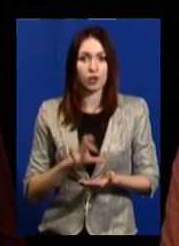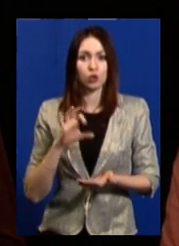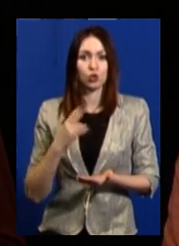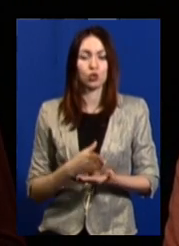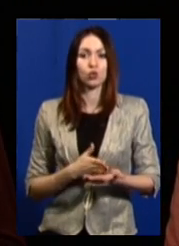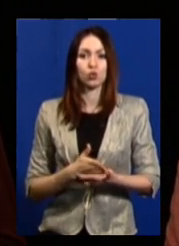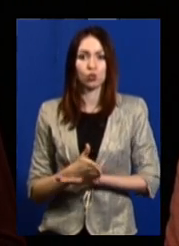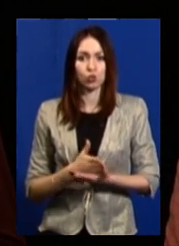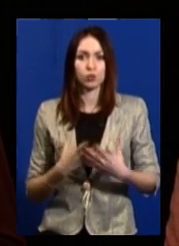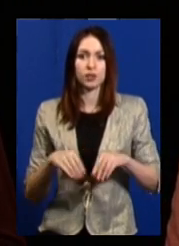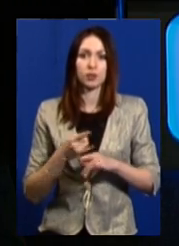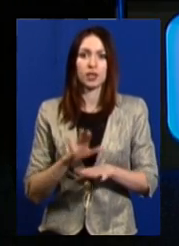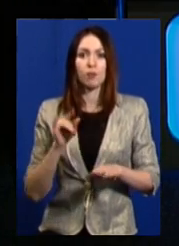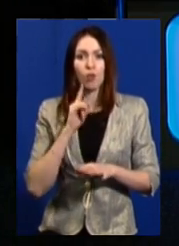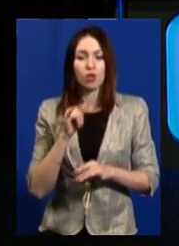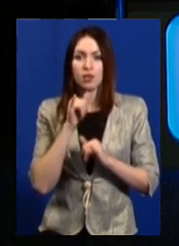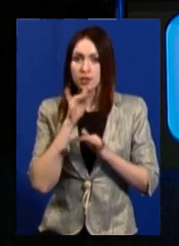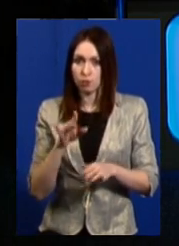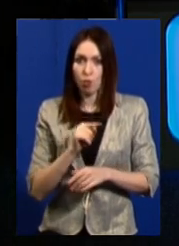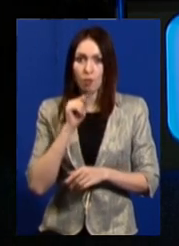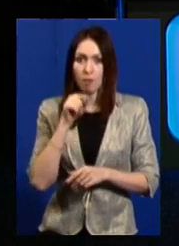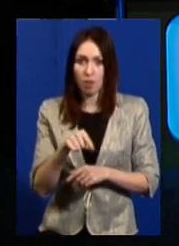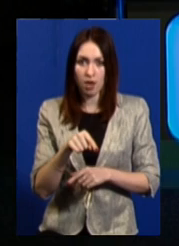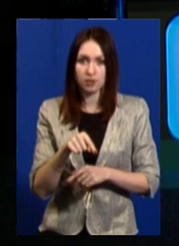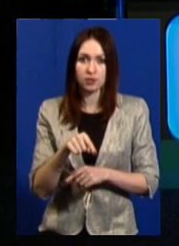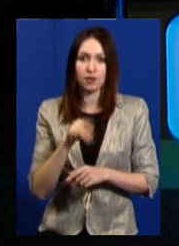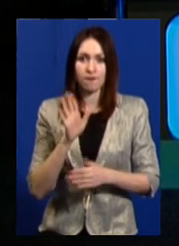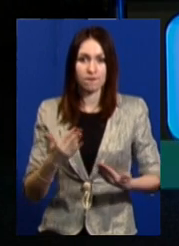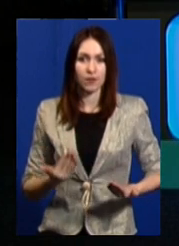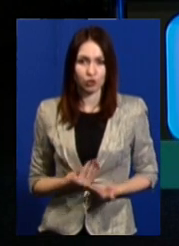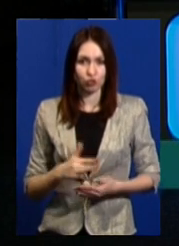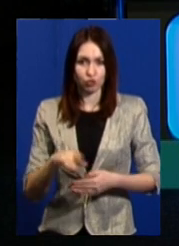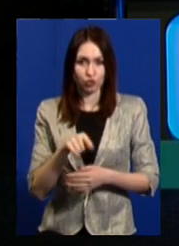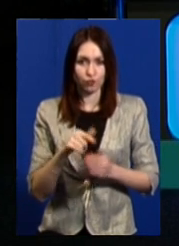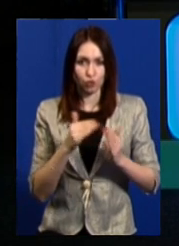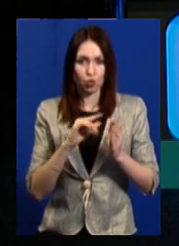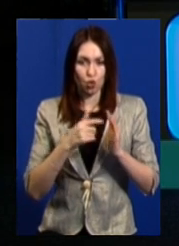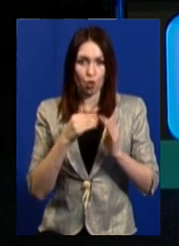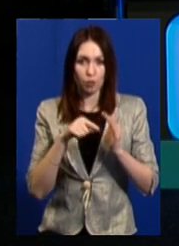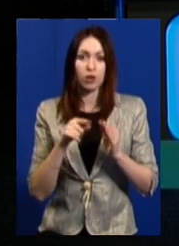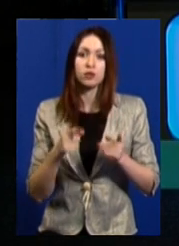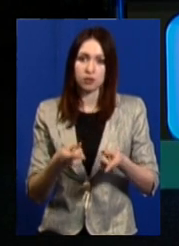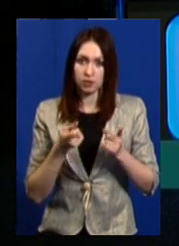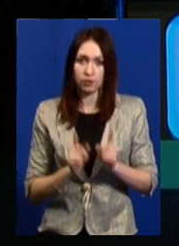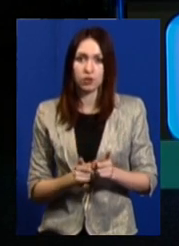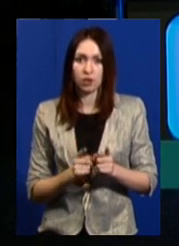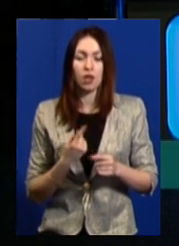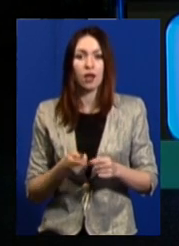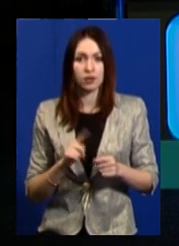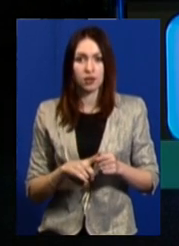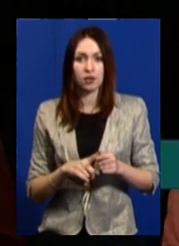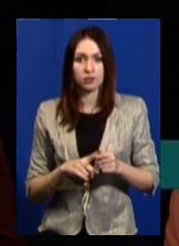служб для самих дітей та молоді не зміг потрапити до помешкання, то дійсно це,